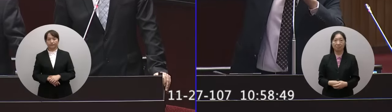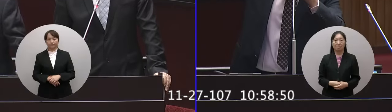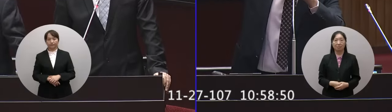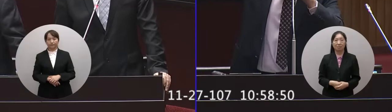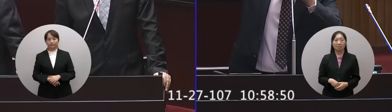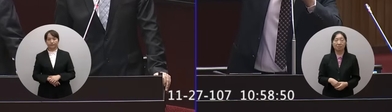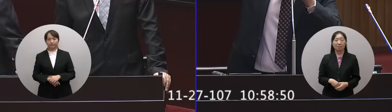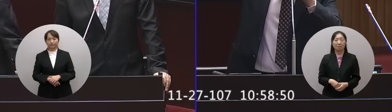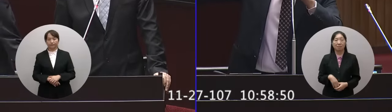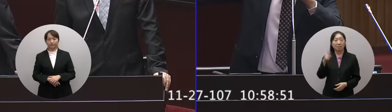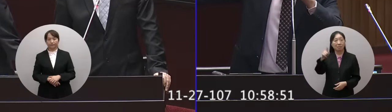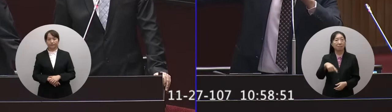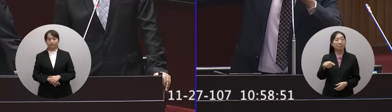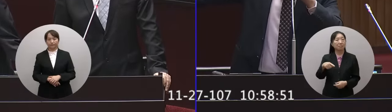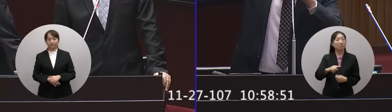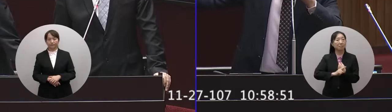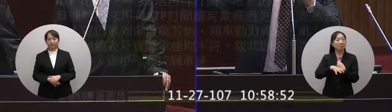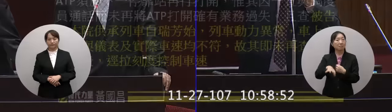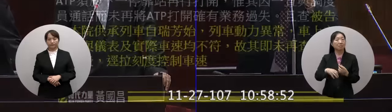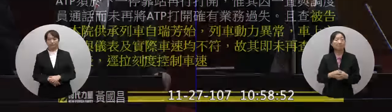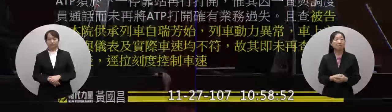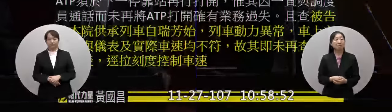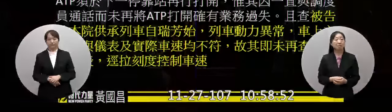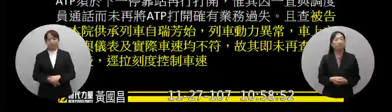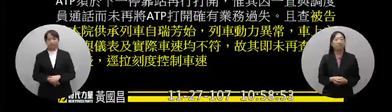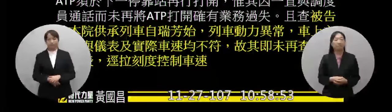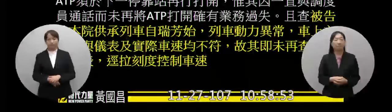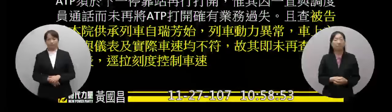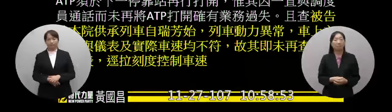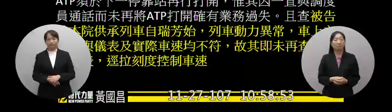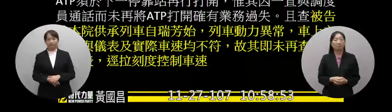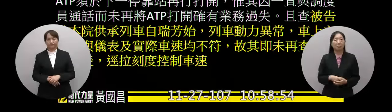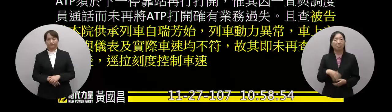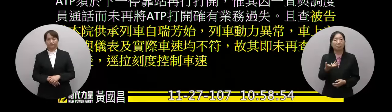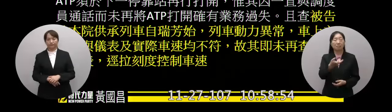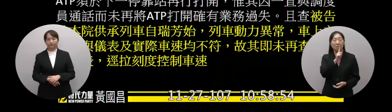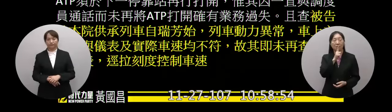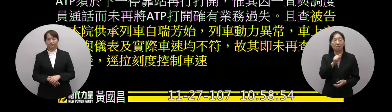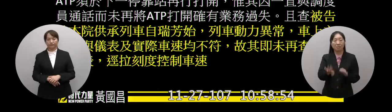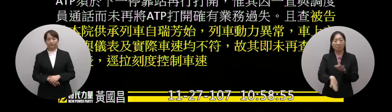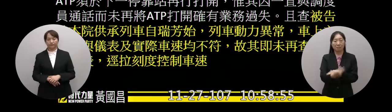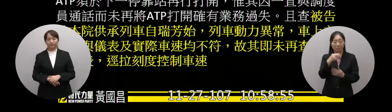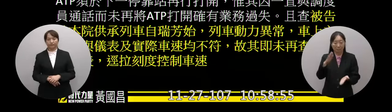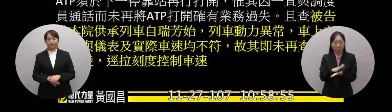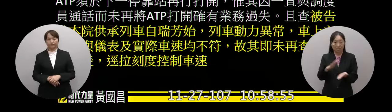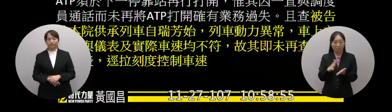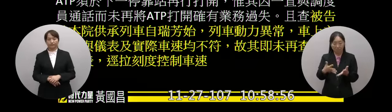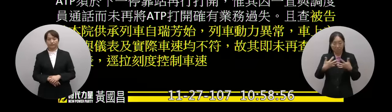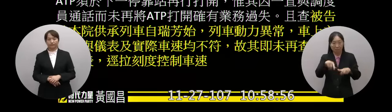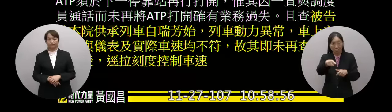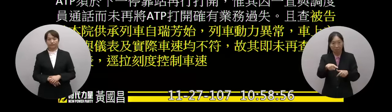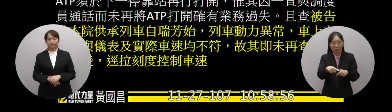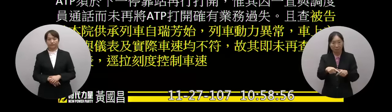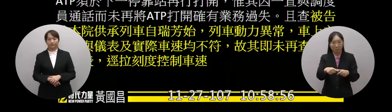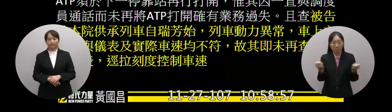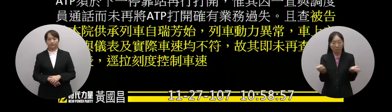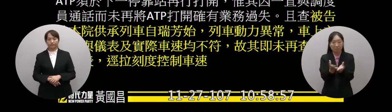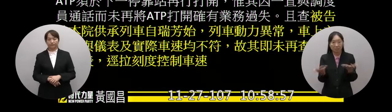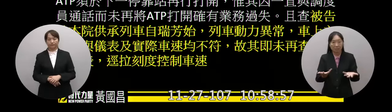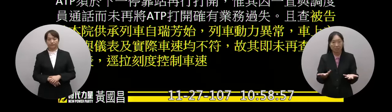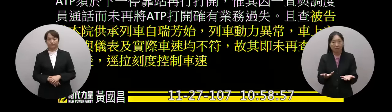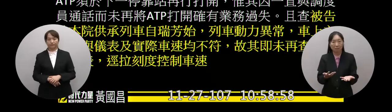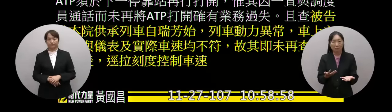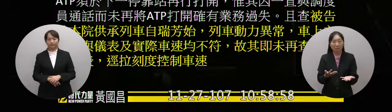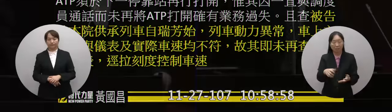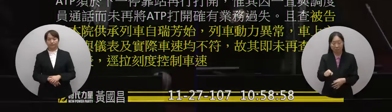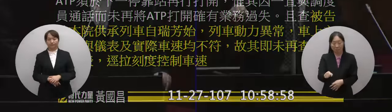這個是宜蘭地方法院所講的為什麼我剛強調當空壓機主峰棒出問題的時候把